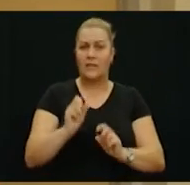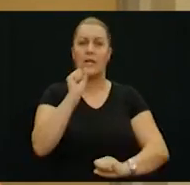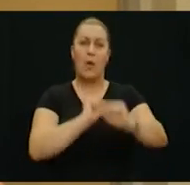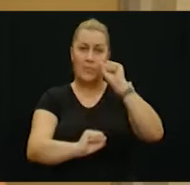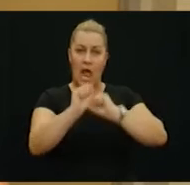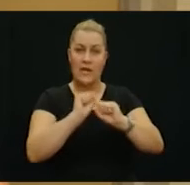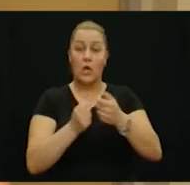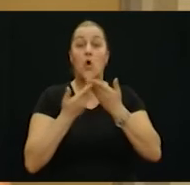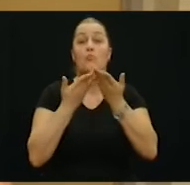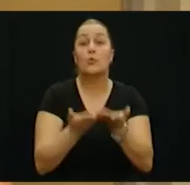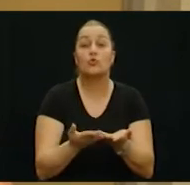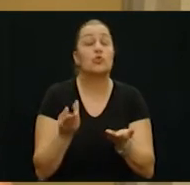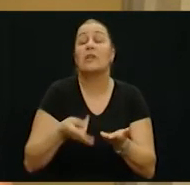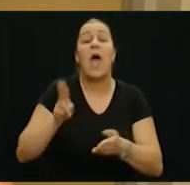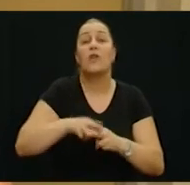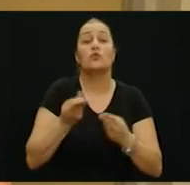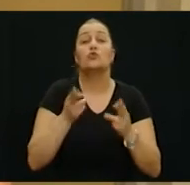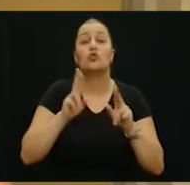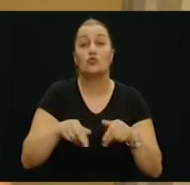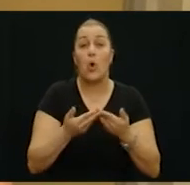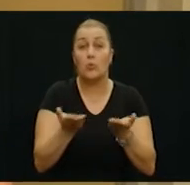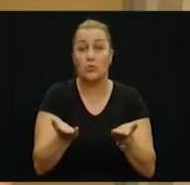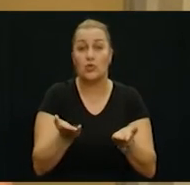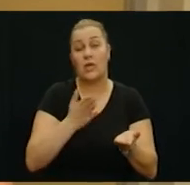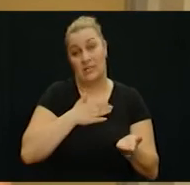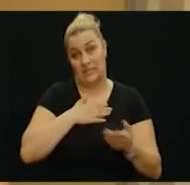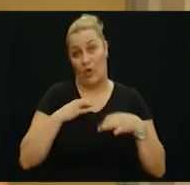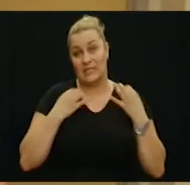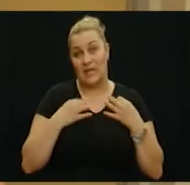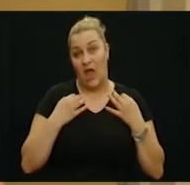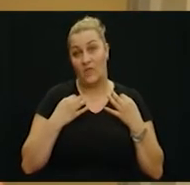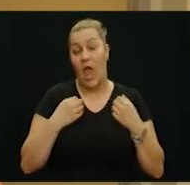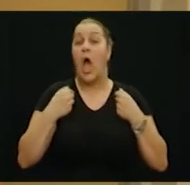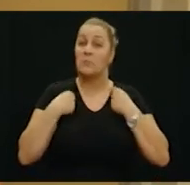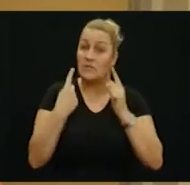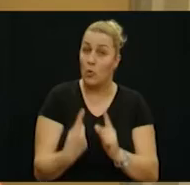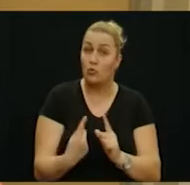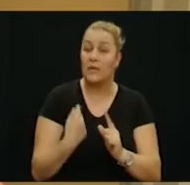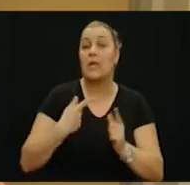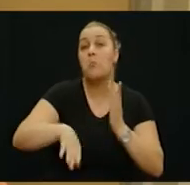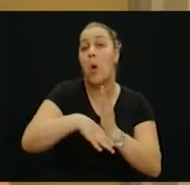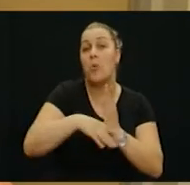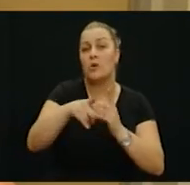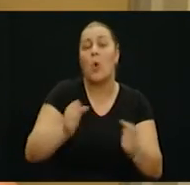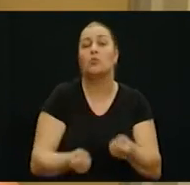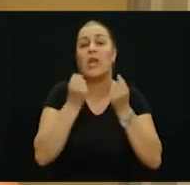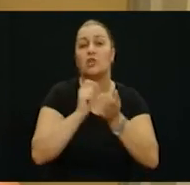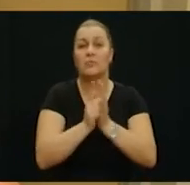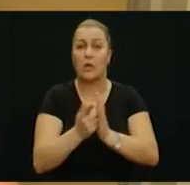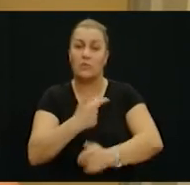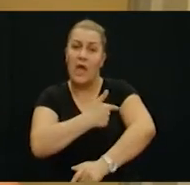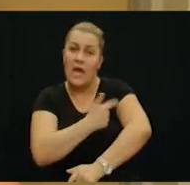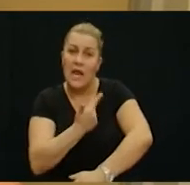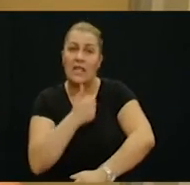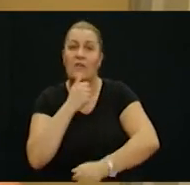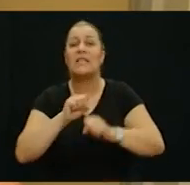stati na branih, pružiti svoje ono što su najviše mogli pružiti, a to je svoje zdravlje. A mi smo tu bili da im pomognemo u tom teškim trenucima ranjavanja,